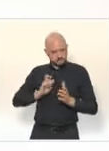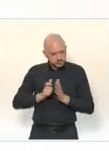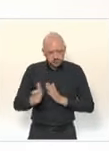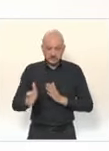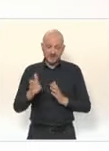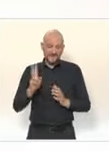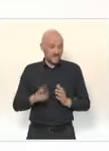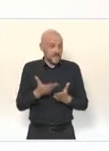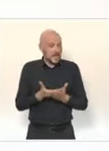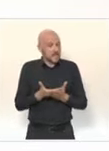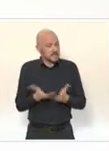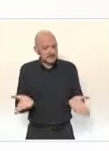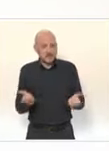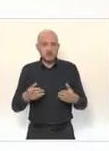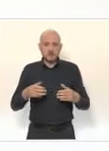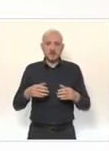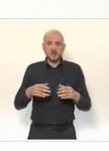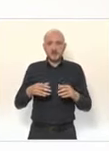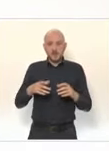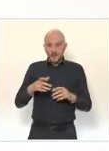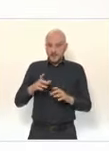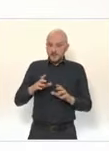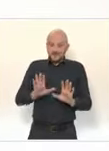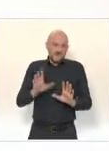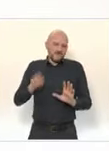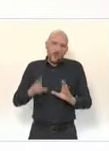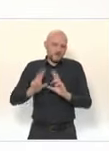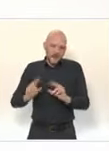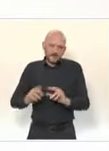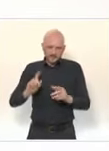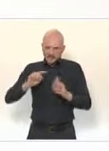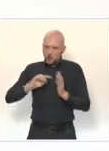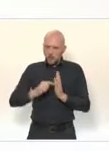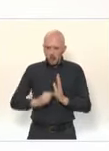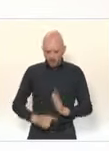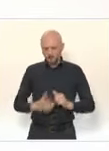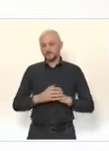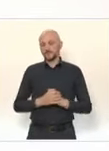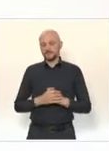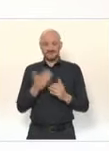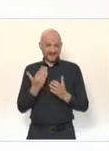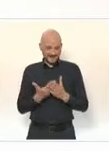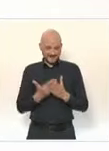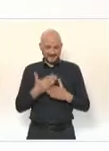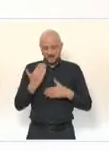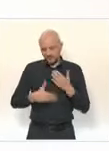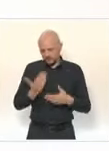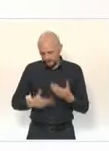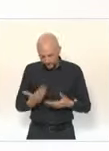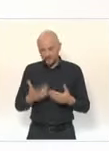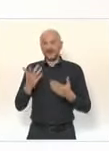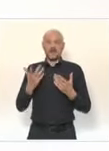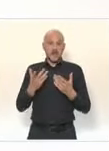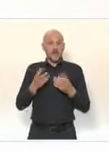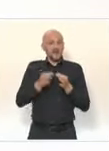que l'on a pratiqué lorsque l'on fait les autotests. Et tout ceci sera donc pleinement opérationnel pour que les lycéens puissent le faire